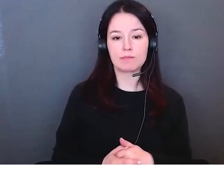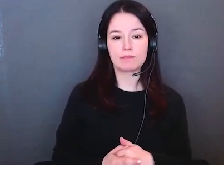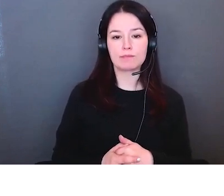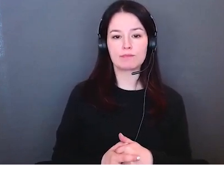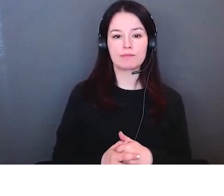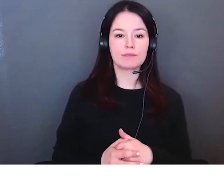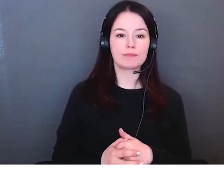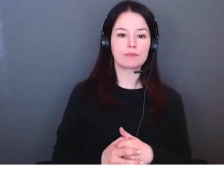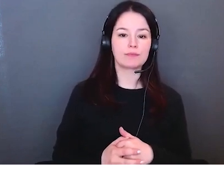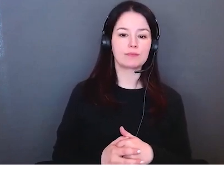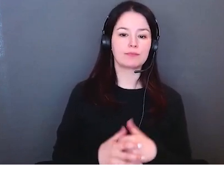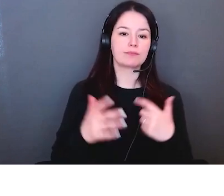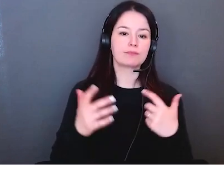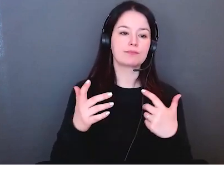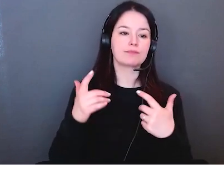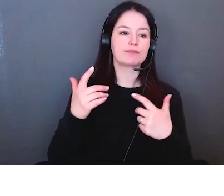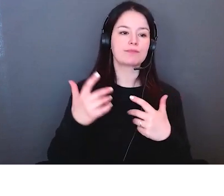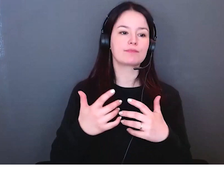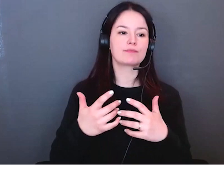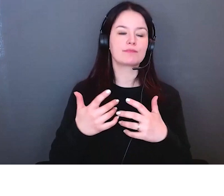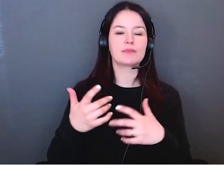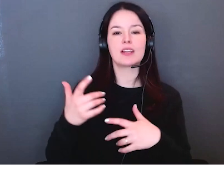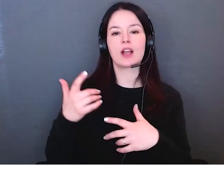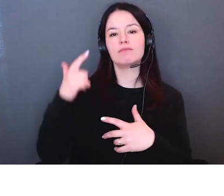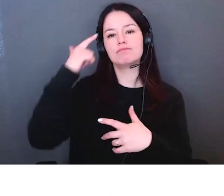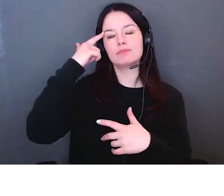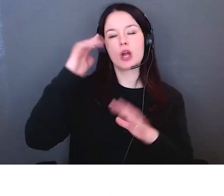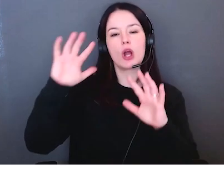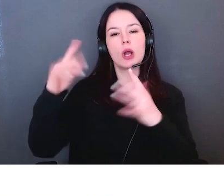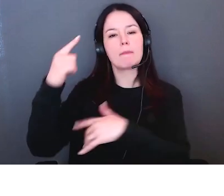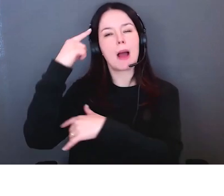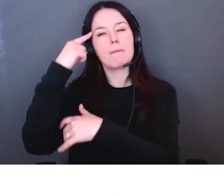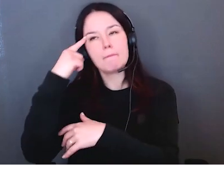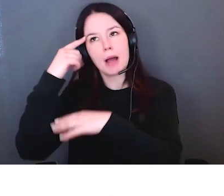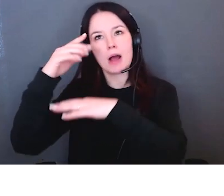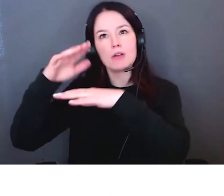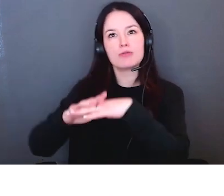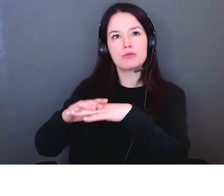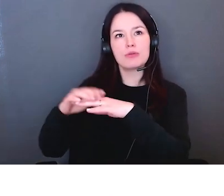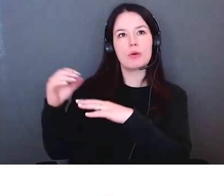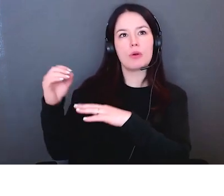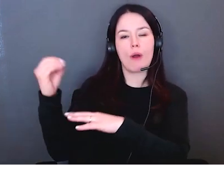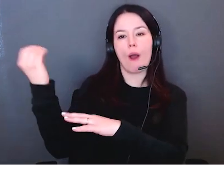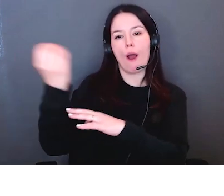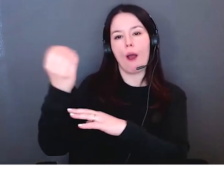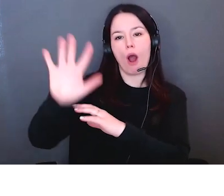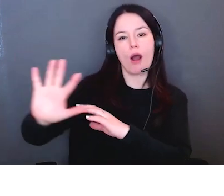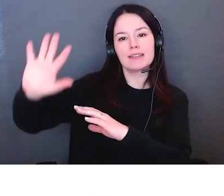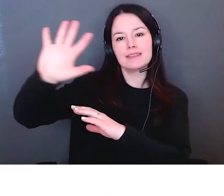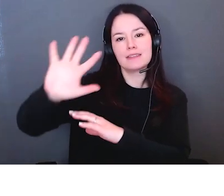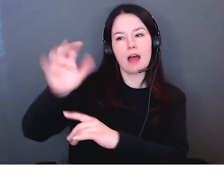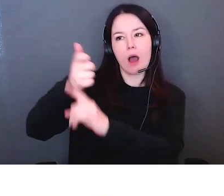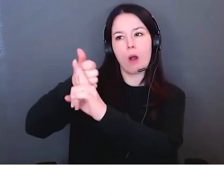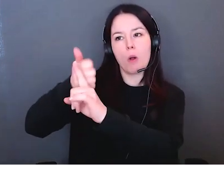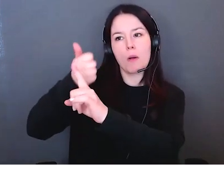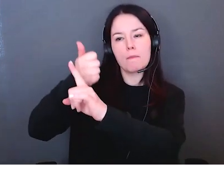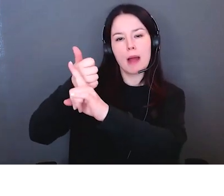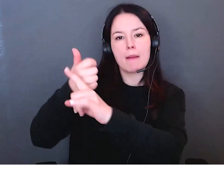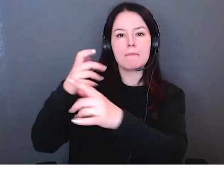donc lorsqu'on réfléchit à la transformation chez les toureaux c'est représenté ici